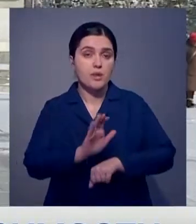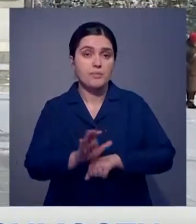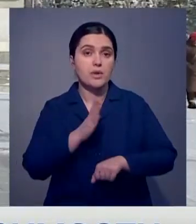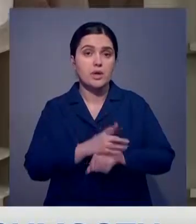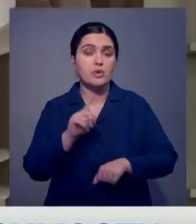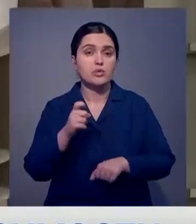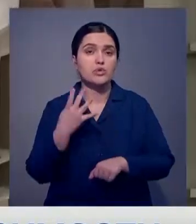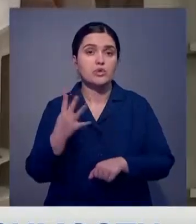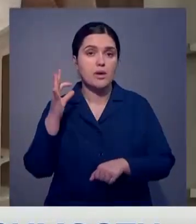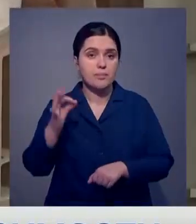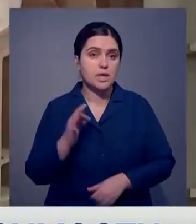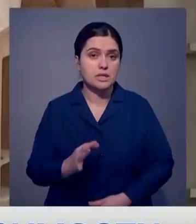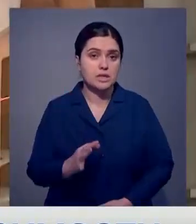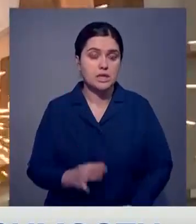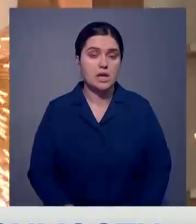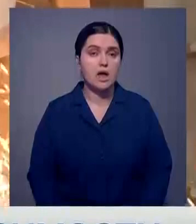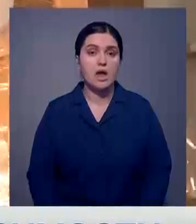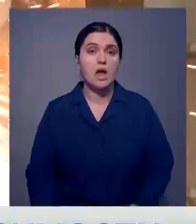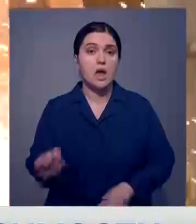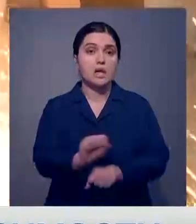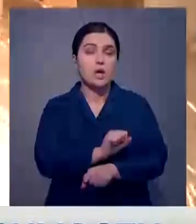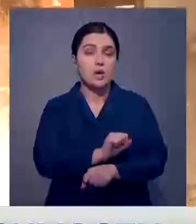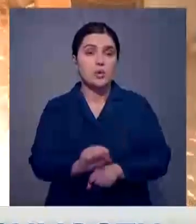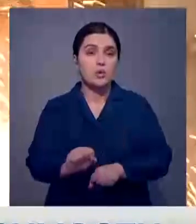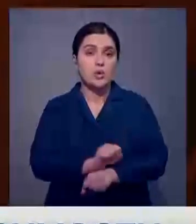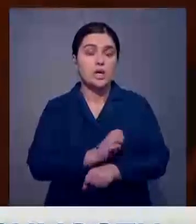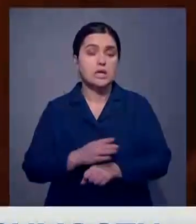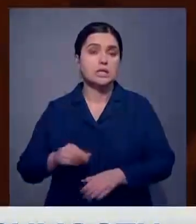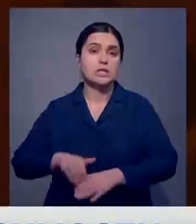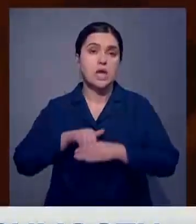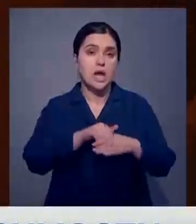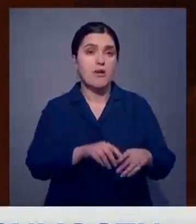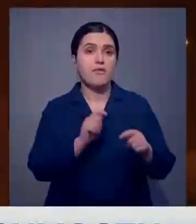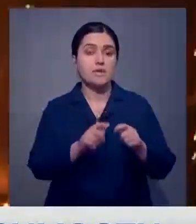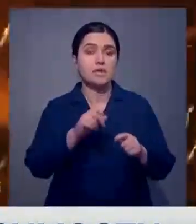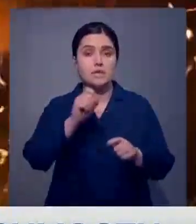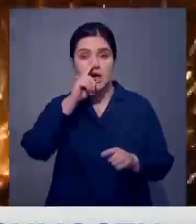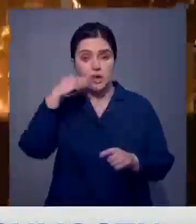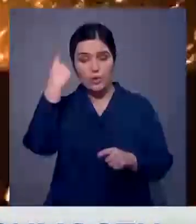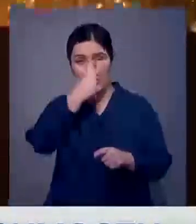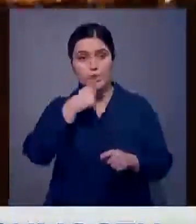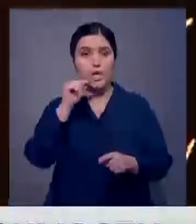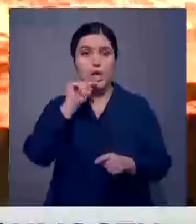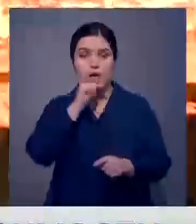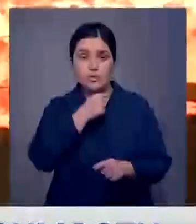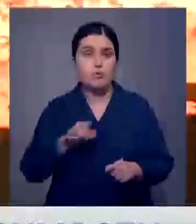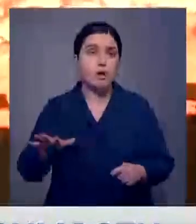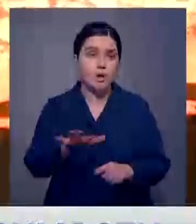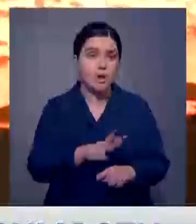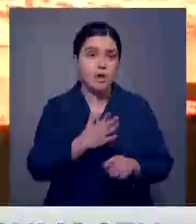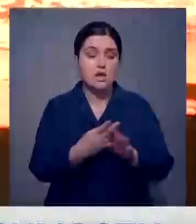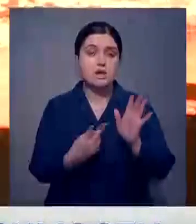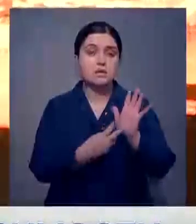104%. При этом абсолютный рекорд бьют цифры инвестиционных вложений за год. В экономику региона вложено свыше 700